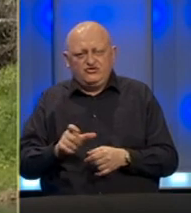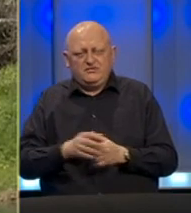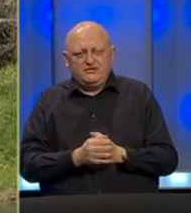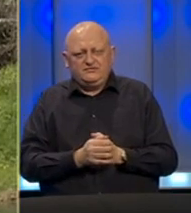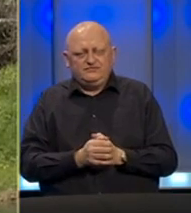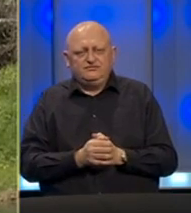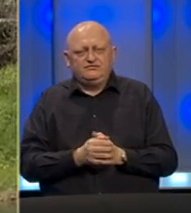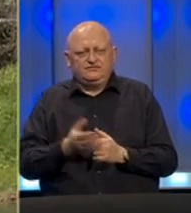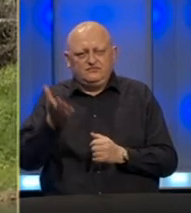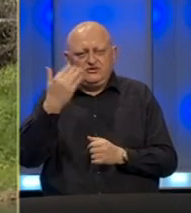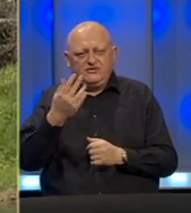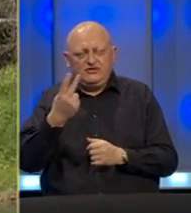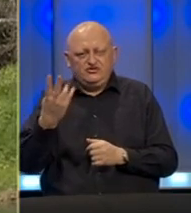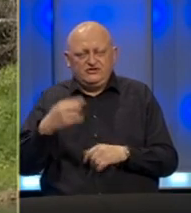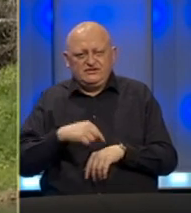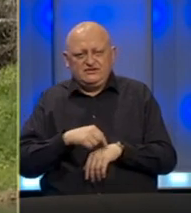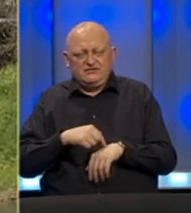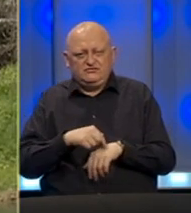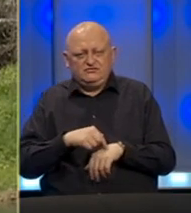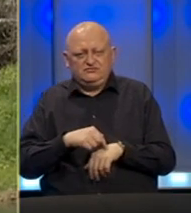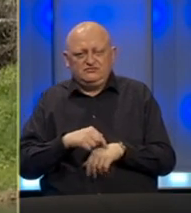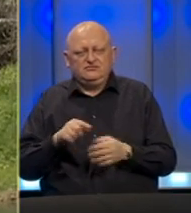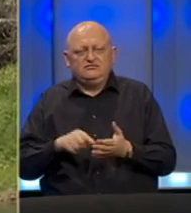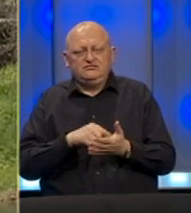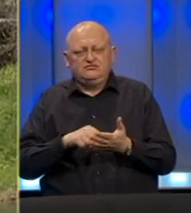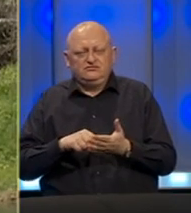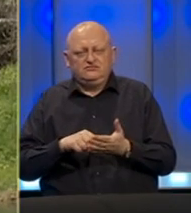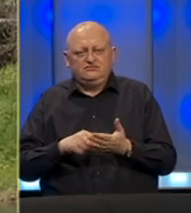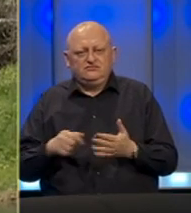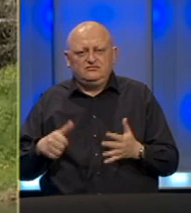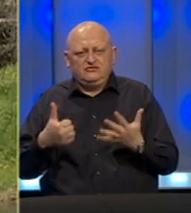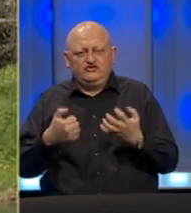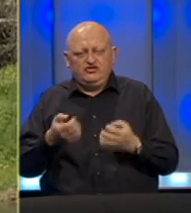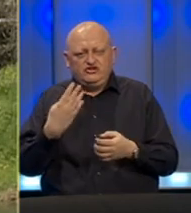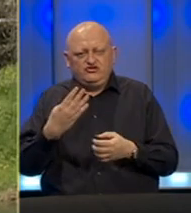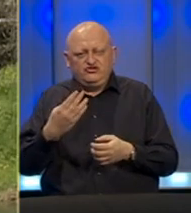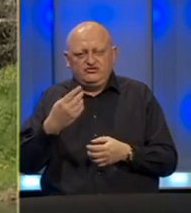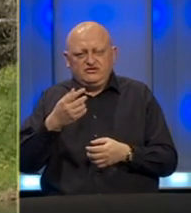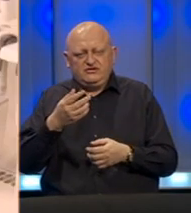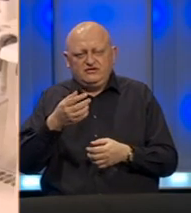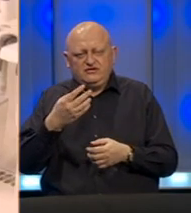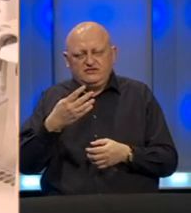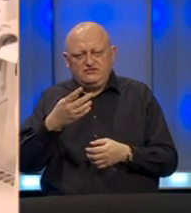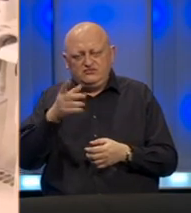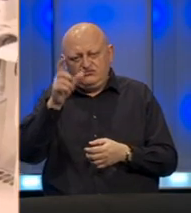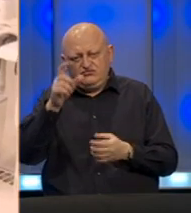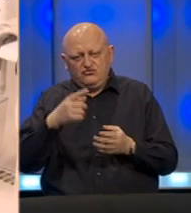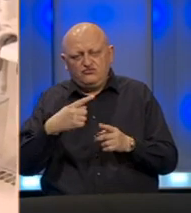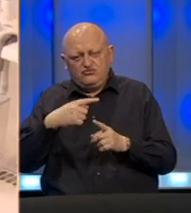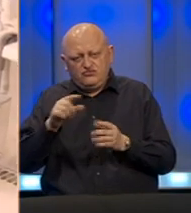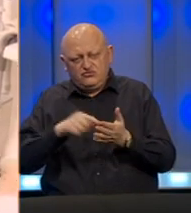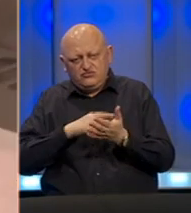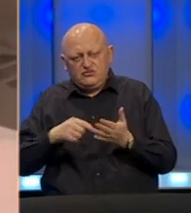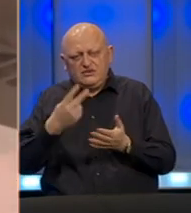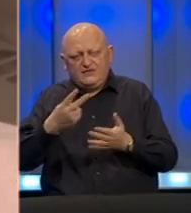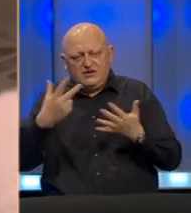U protekla 24 časa testirana su 644 uzorka od kojih su u